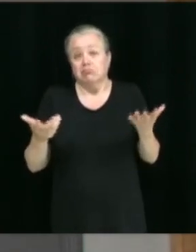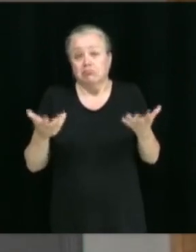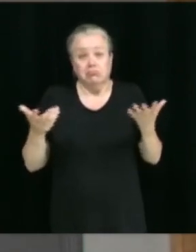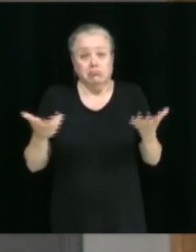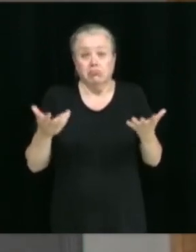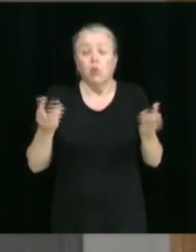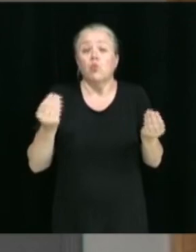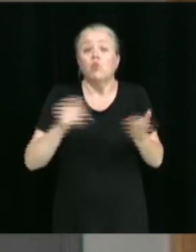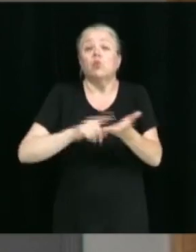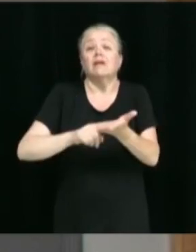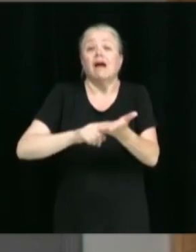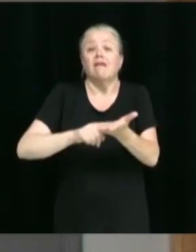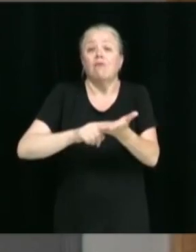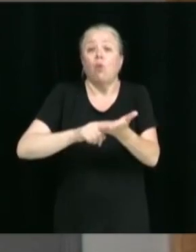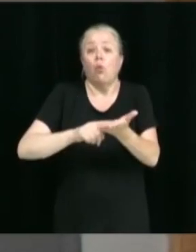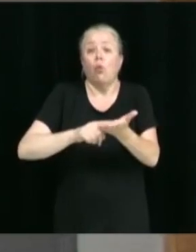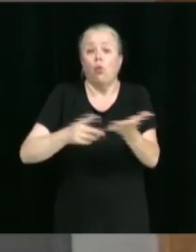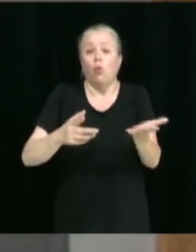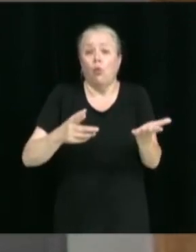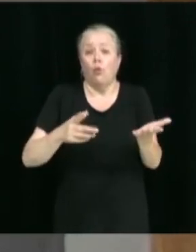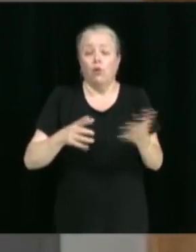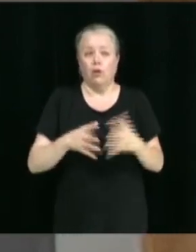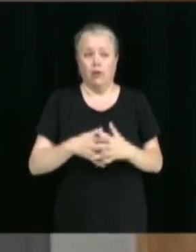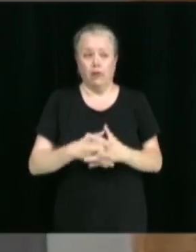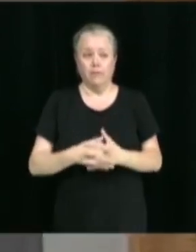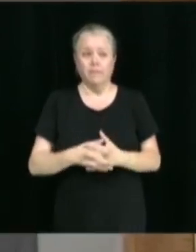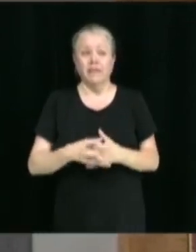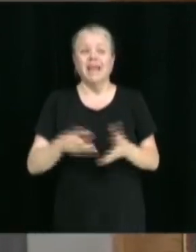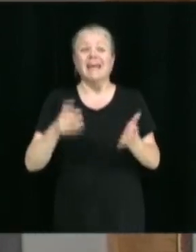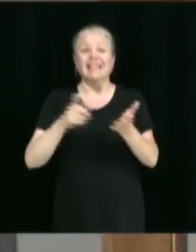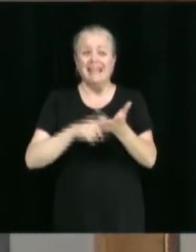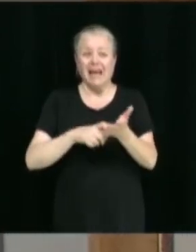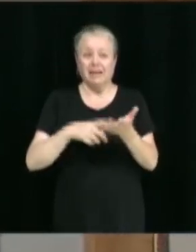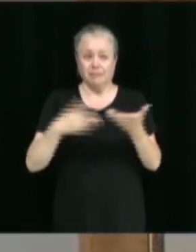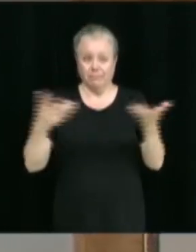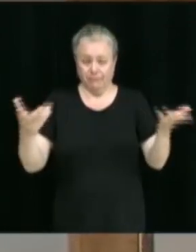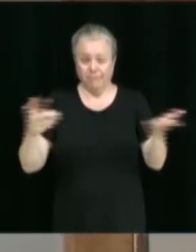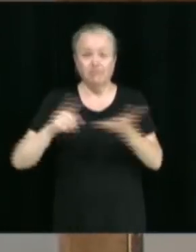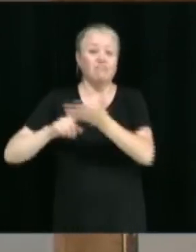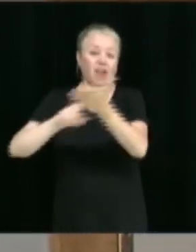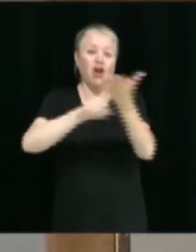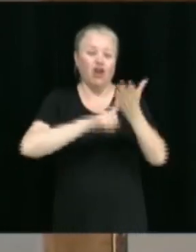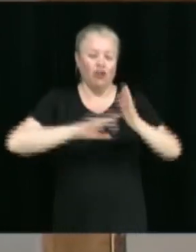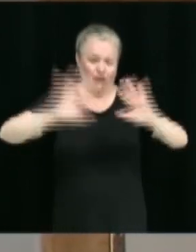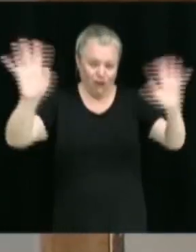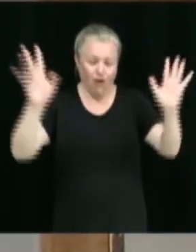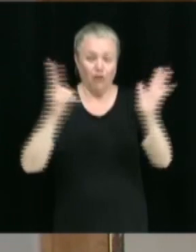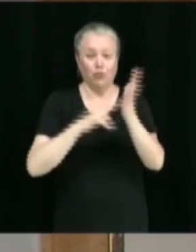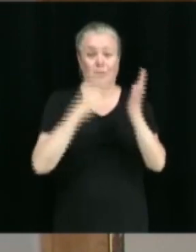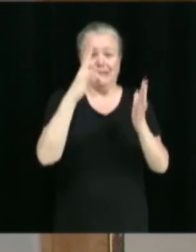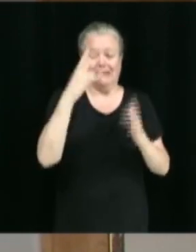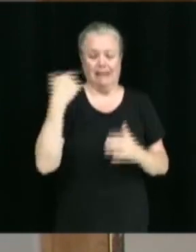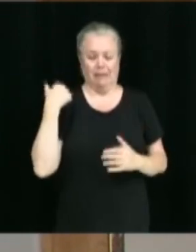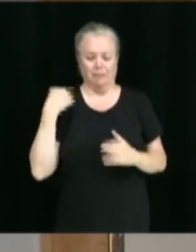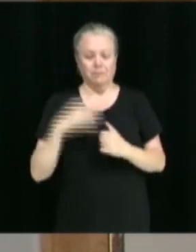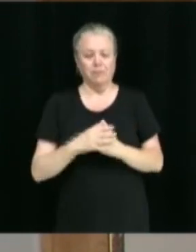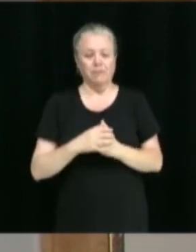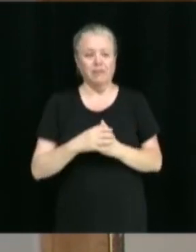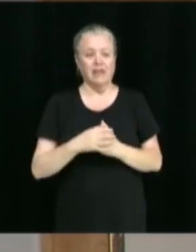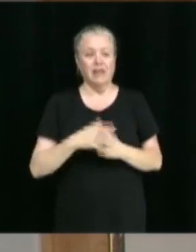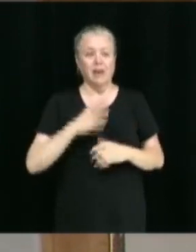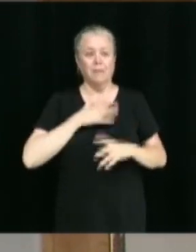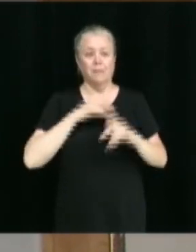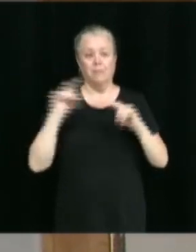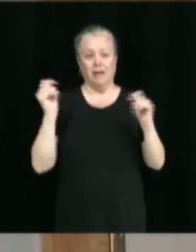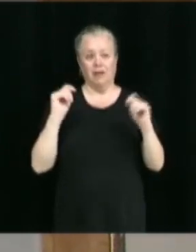qui a eu des travaux qui ont été faits suite aux travaux de revitalisation, les travaux de 2017. Et ma